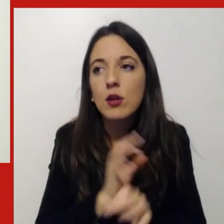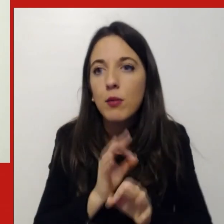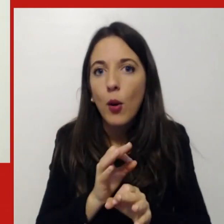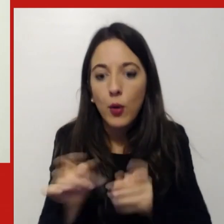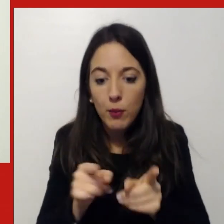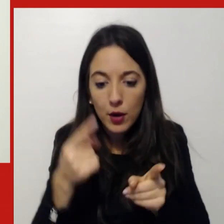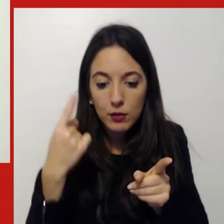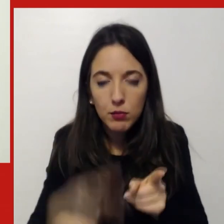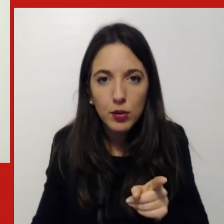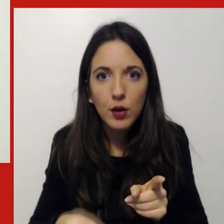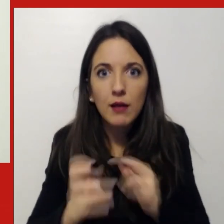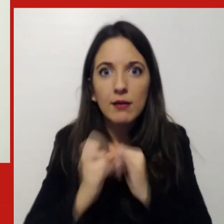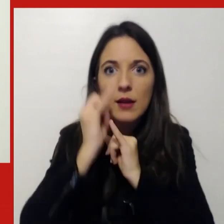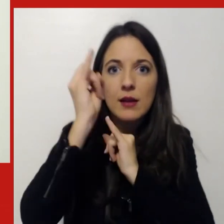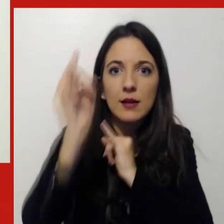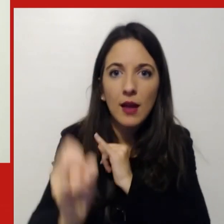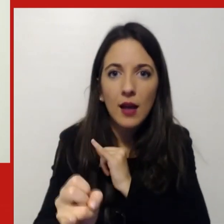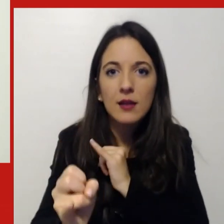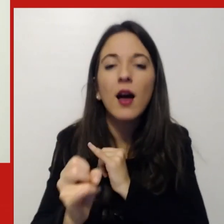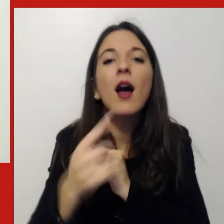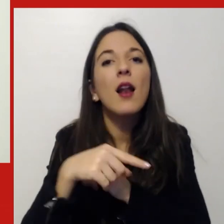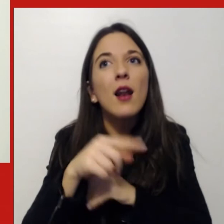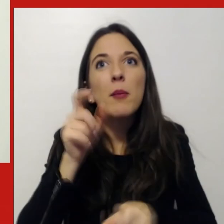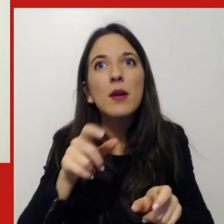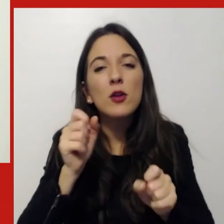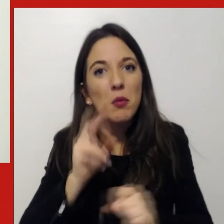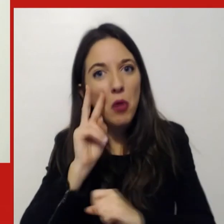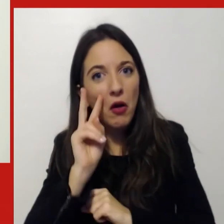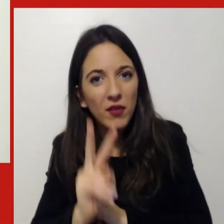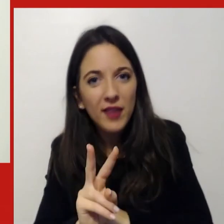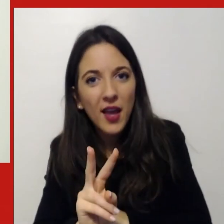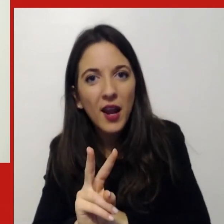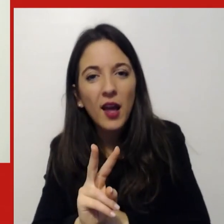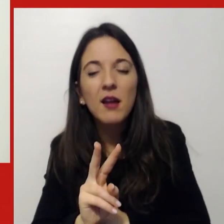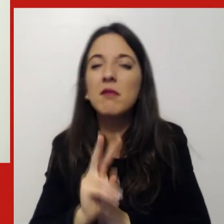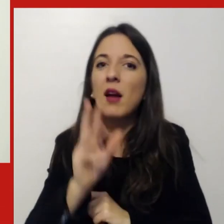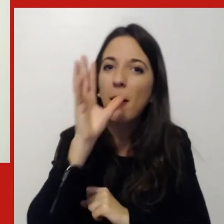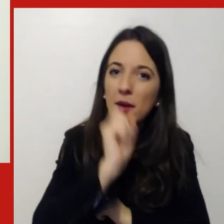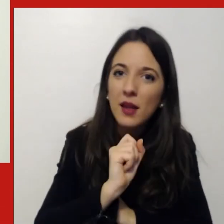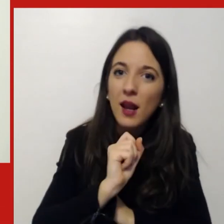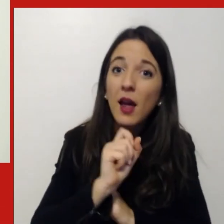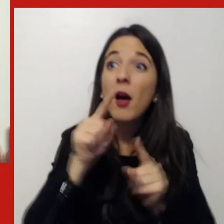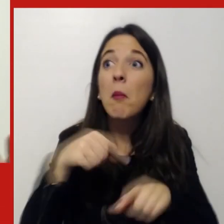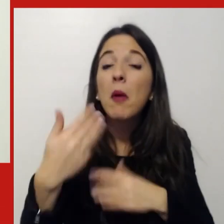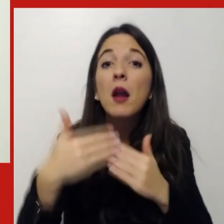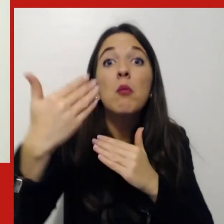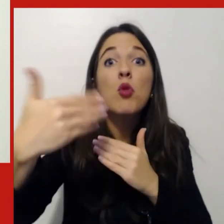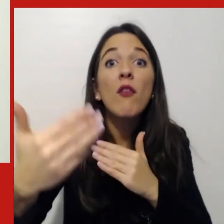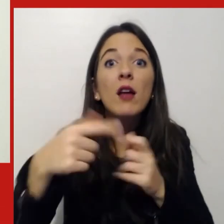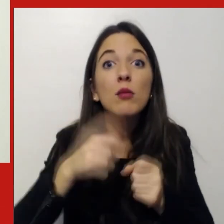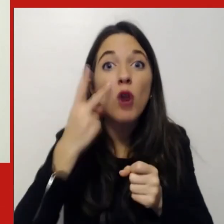fruire andare a rivedere quindi la tecnologia da continuità è un po'